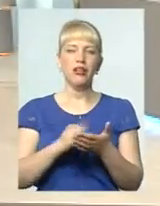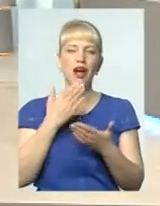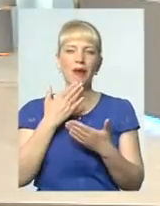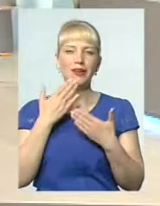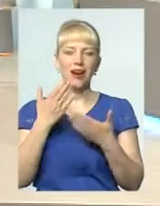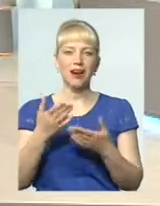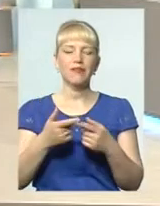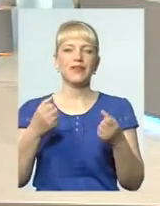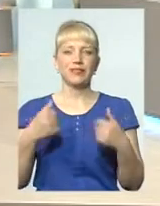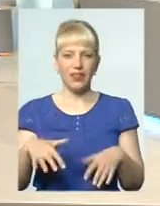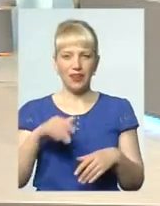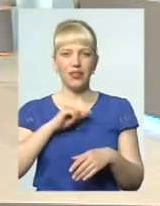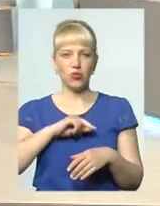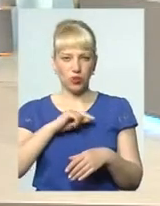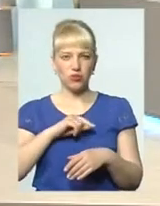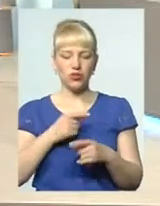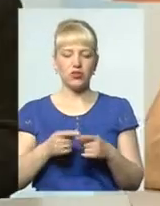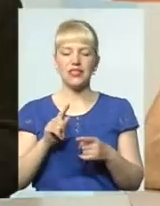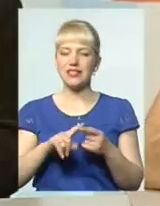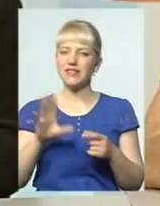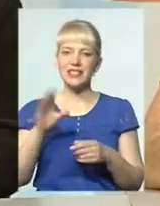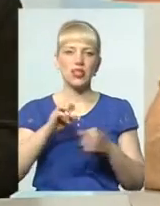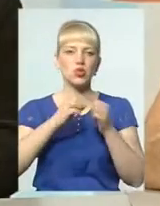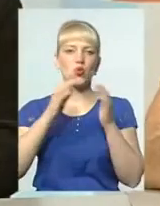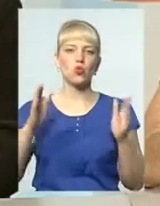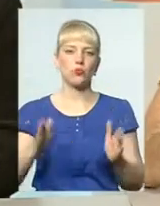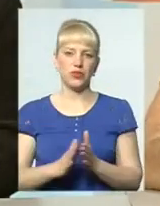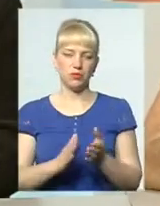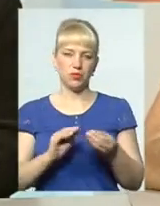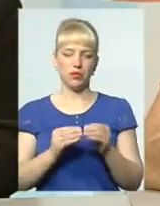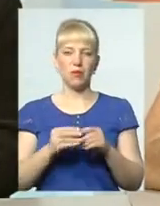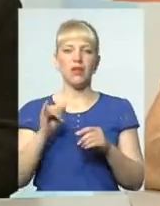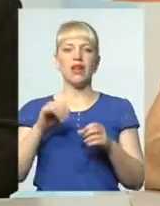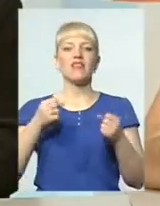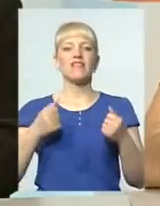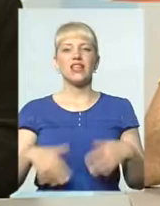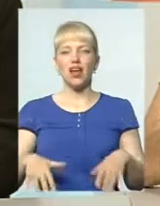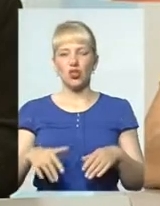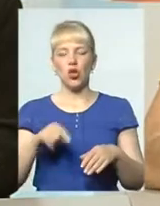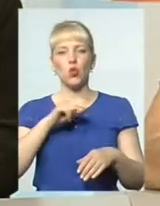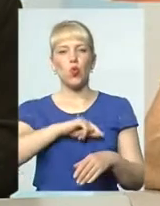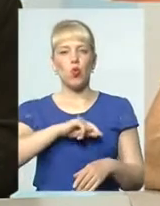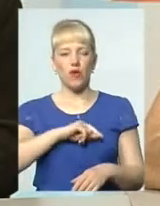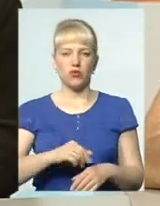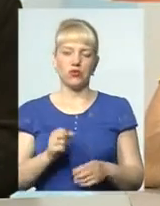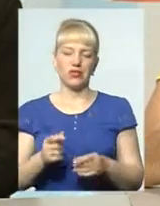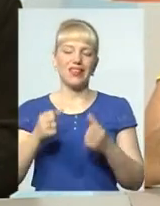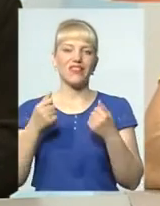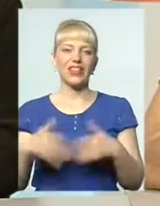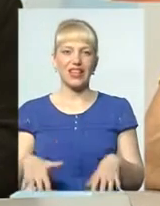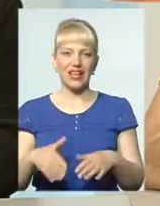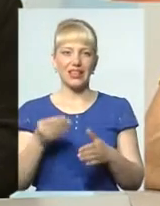Втрата виздуховності? Це сукупність проблем. І втрата духовності, втрата цінності.